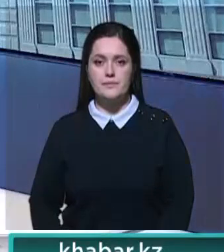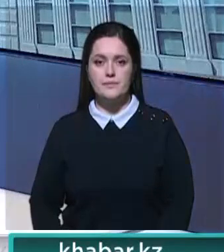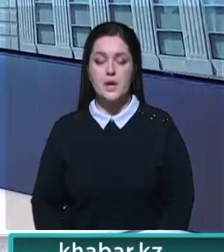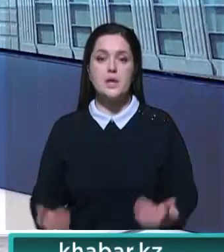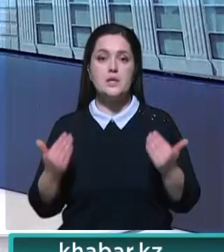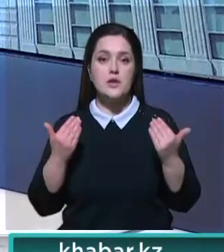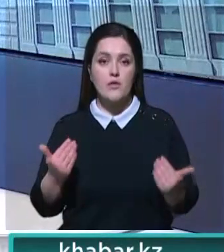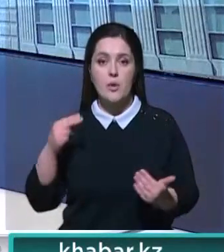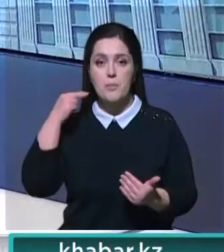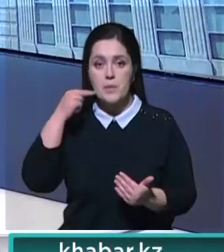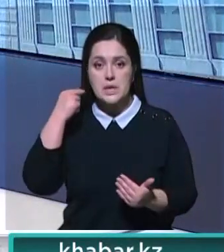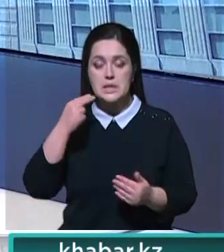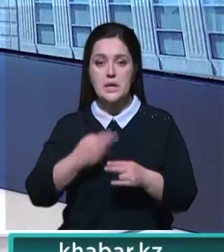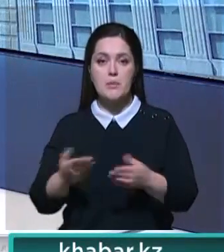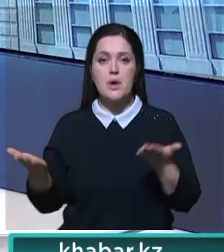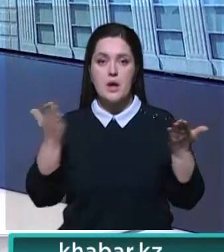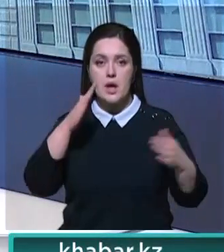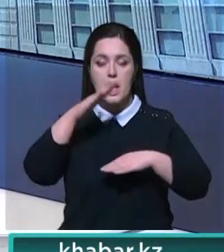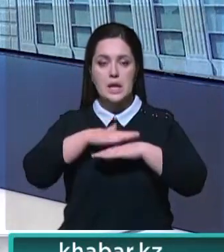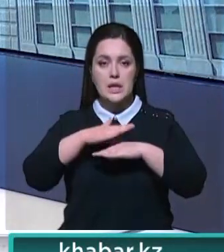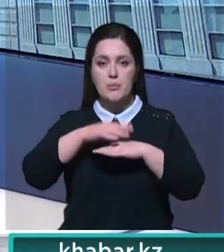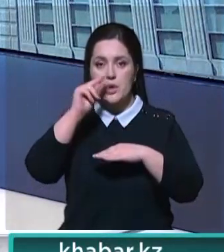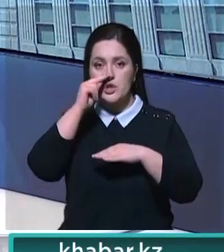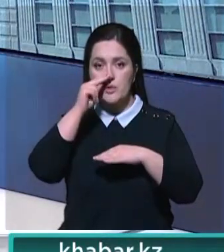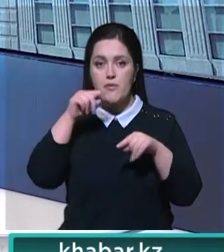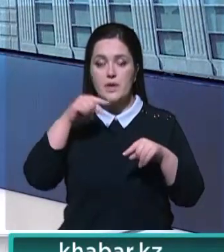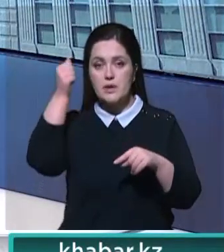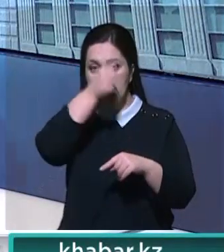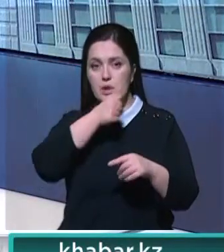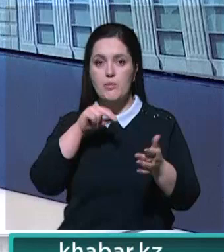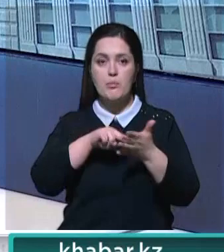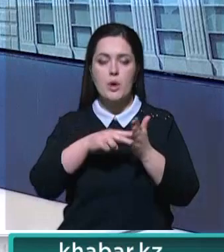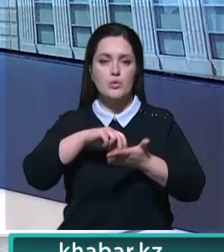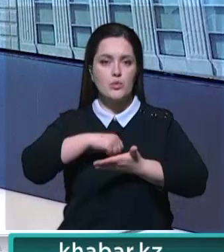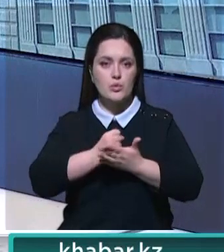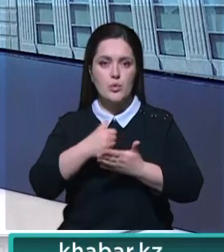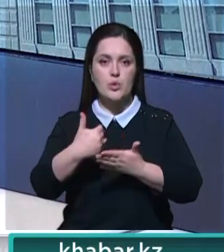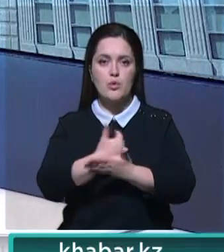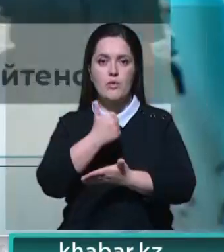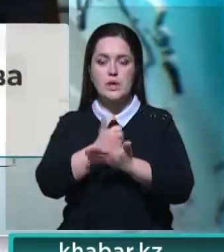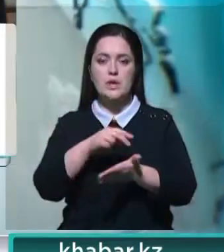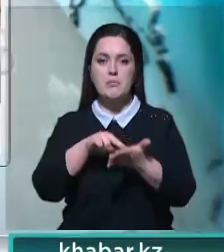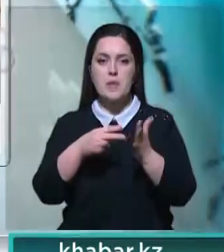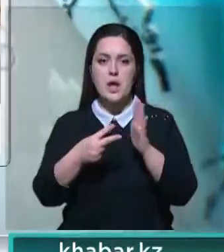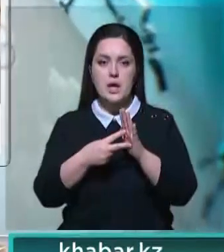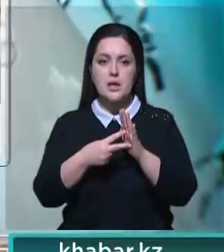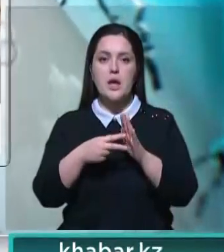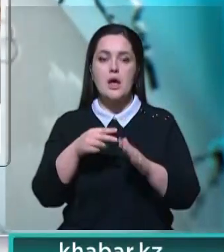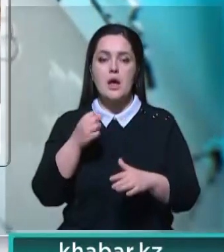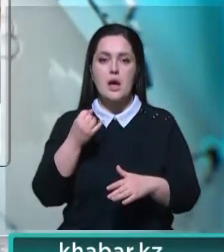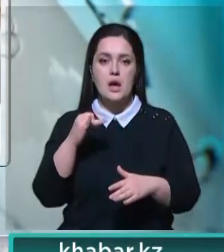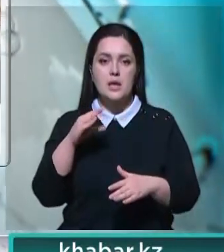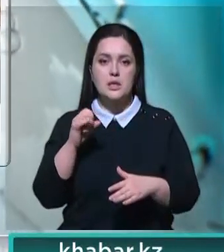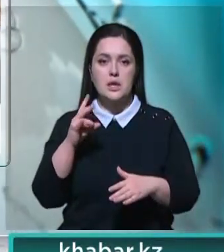И сегодня же президент принял Акима Шемкента. В этом году также планируется утвердить новый генплан третьего мегаполиса.